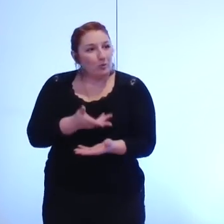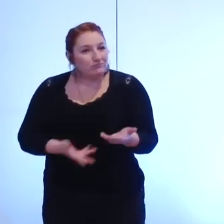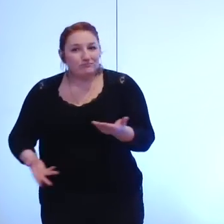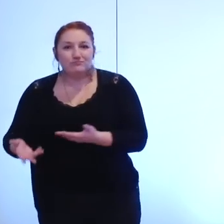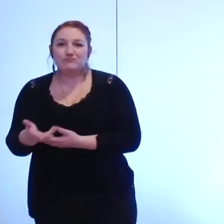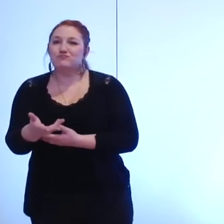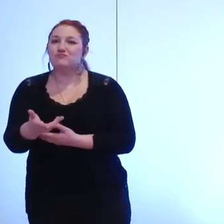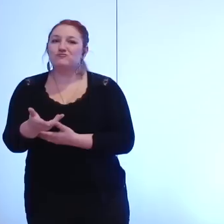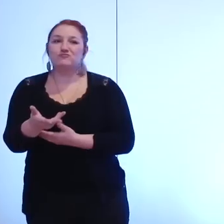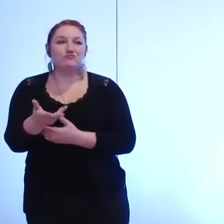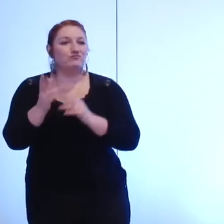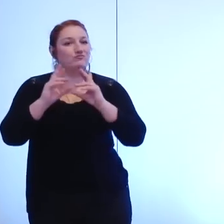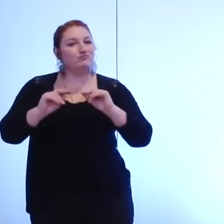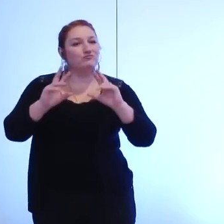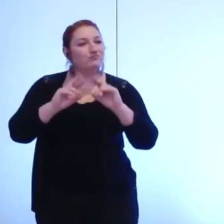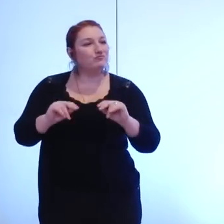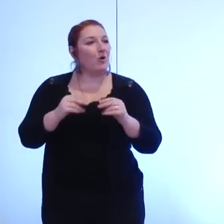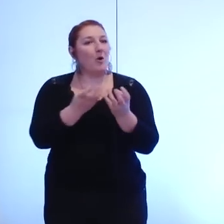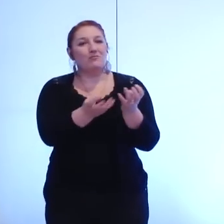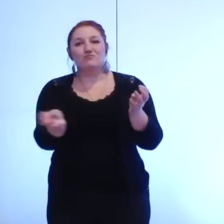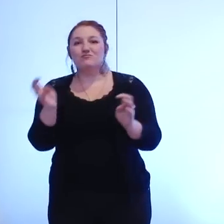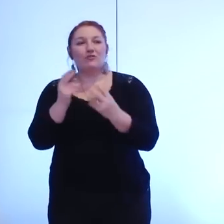avec la représentation municipale